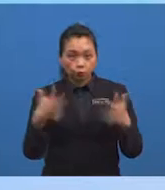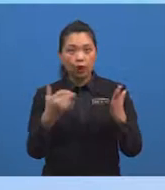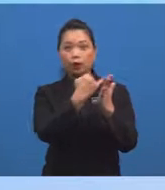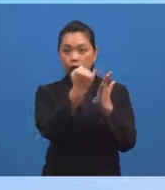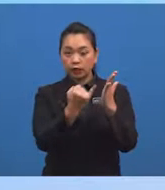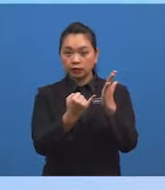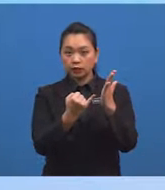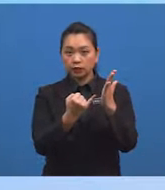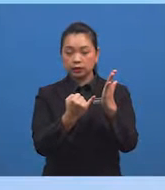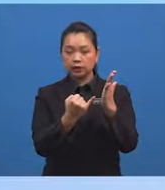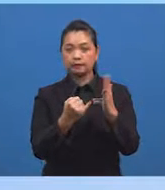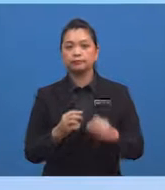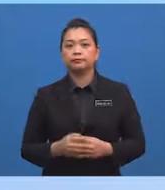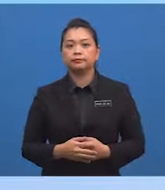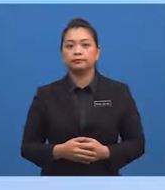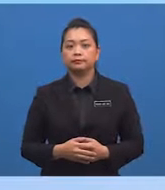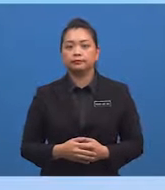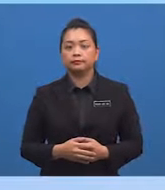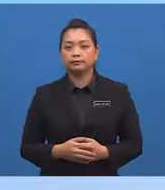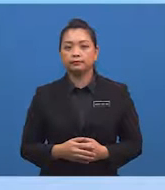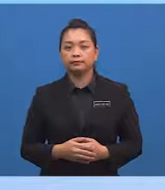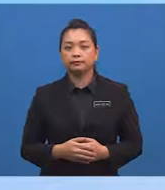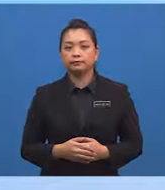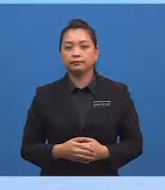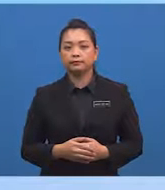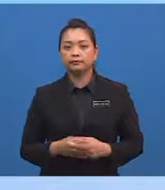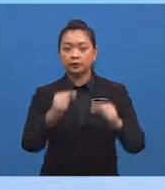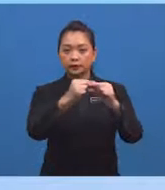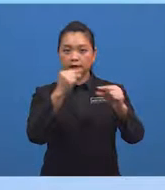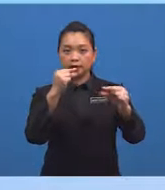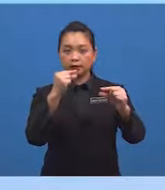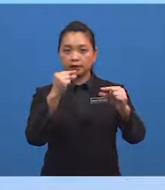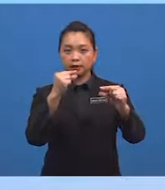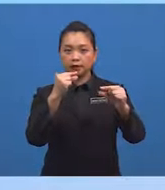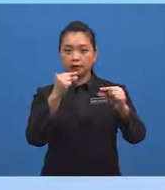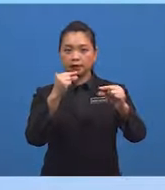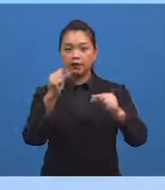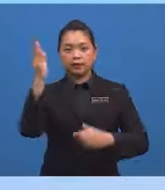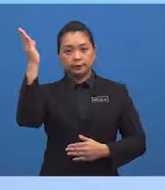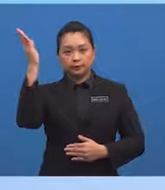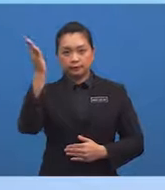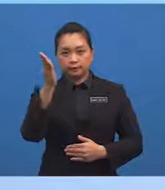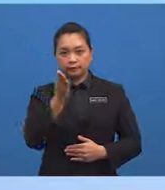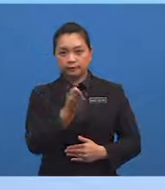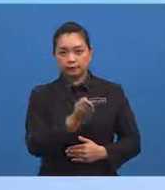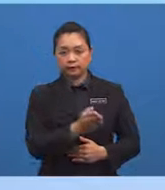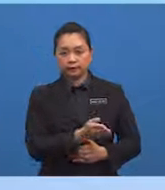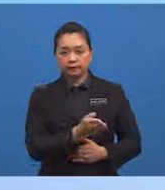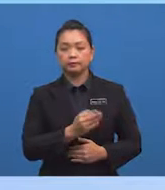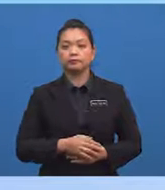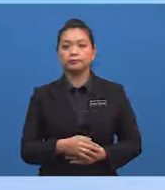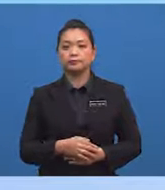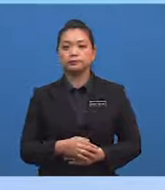melintang Gariskan satu garis lurus melintasi dua garis